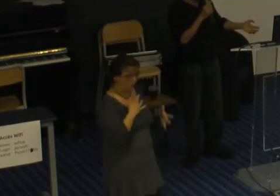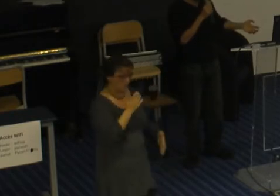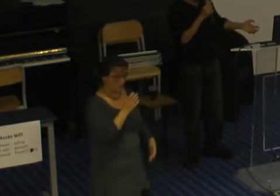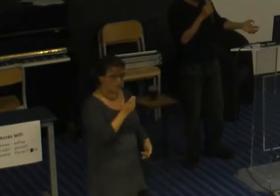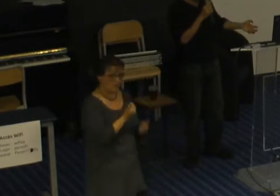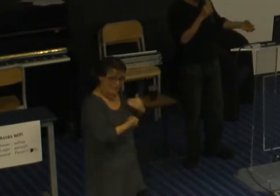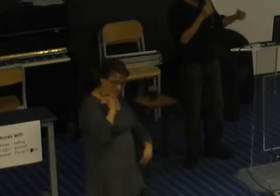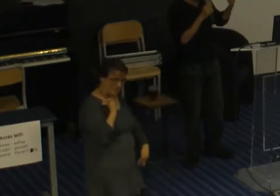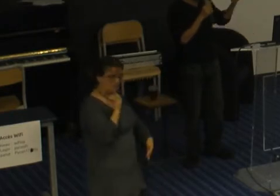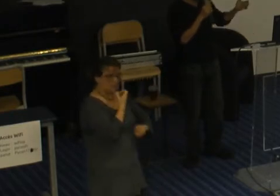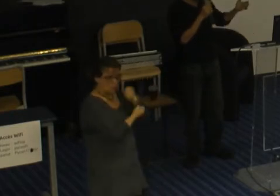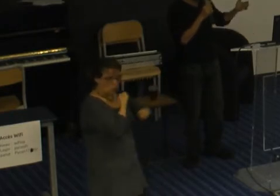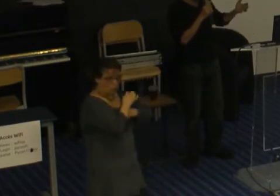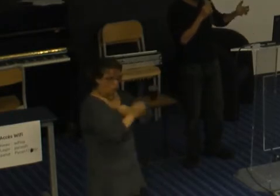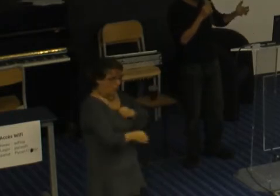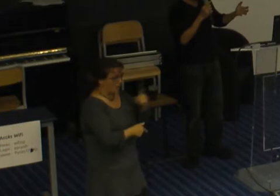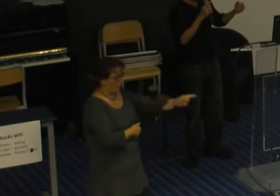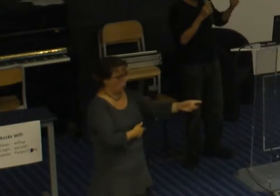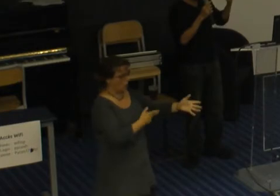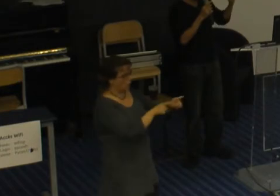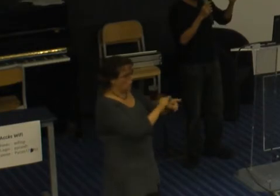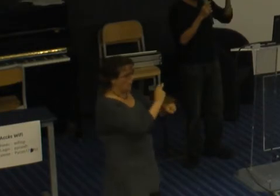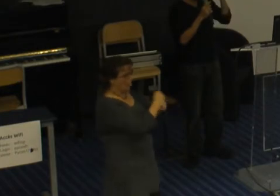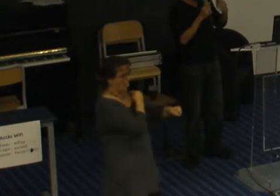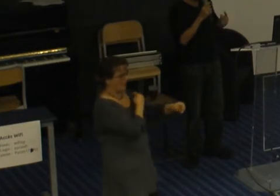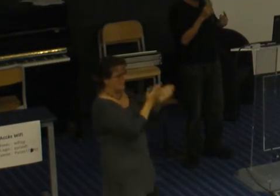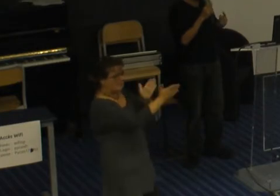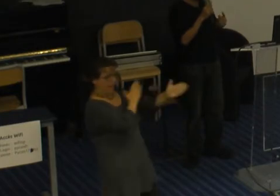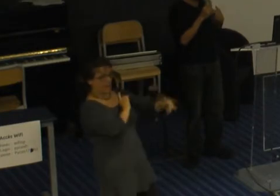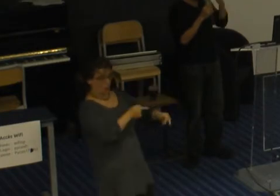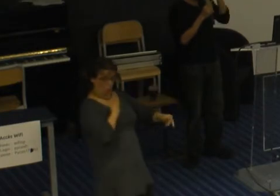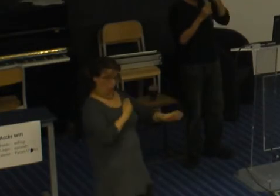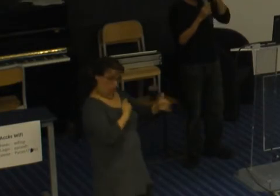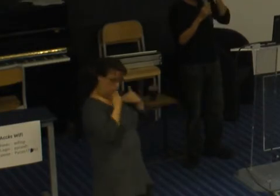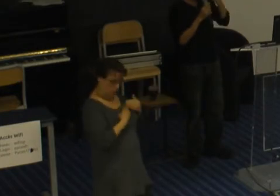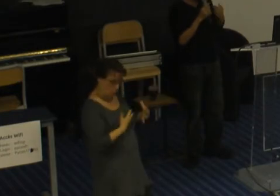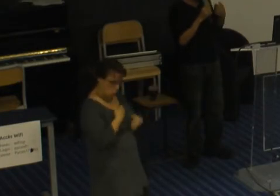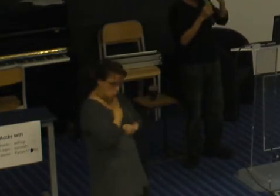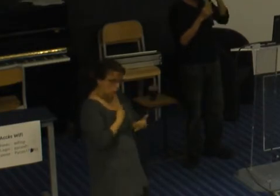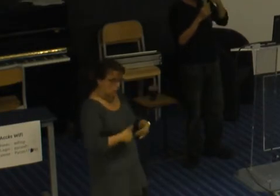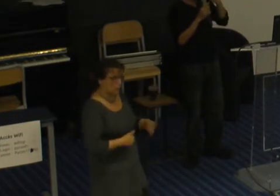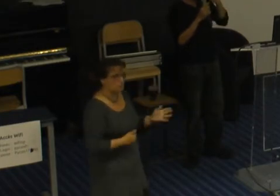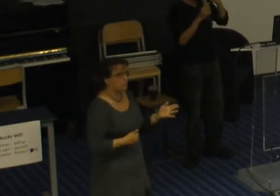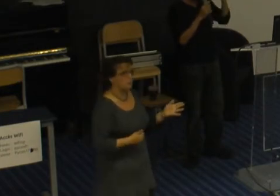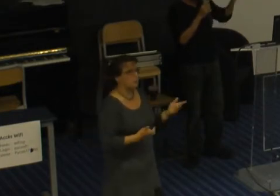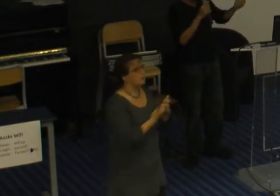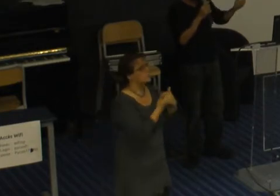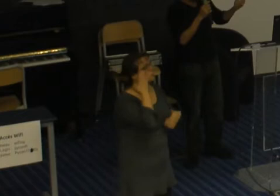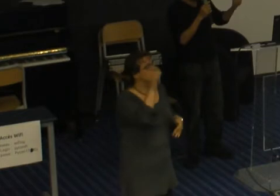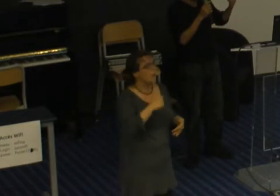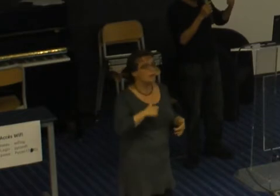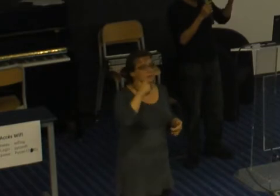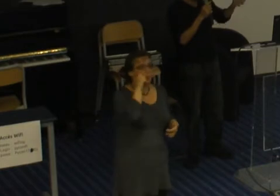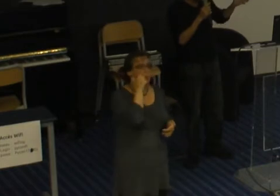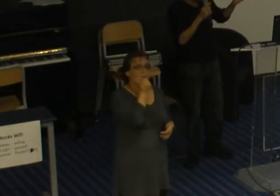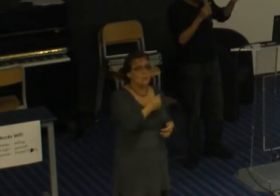avaient des préjugés explicites mais mentalement, ils avaient intégré que forcément, plus on est mat de peau, plus on